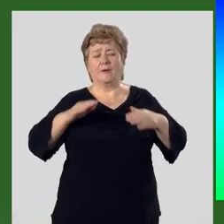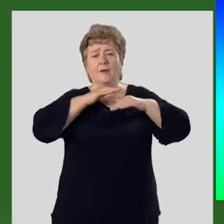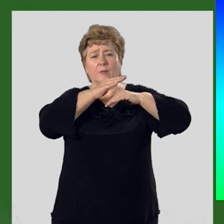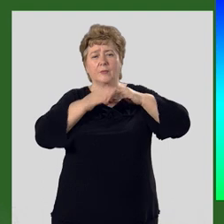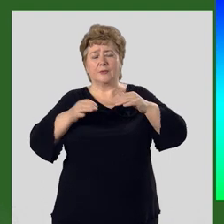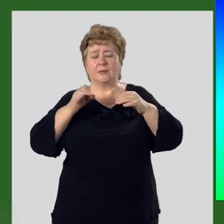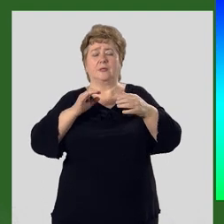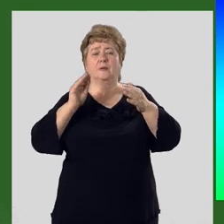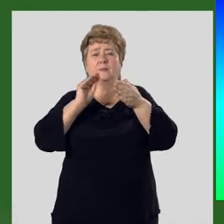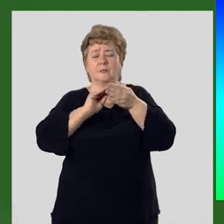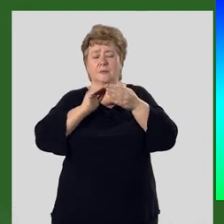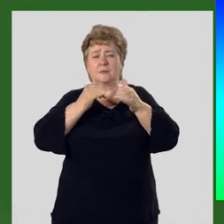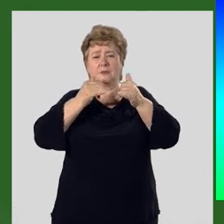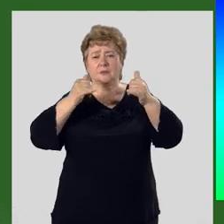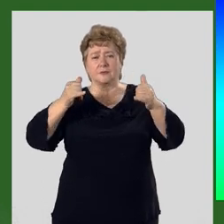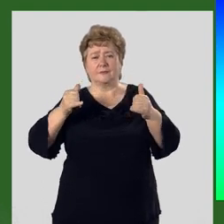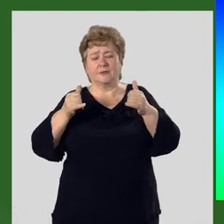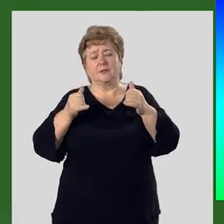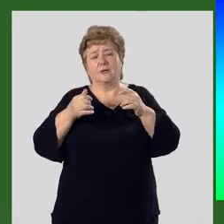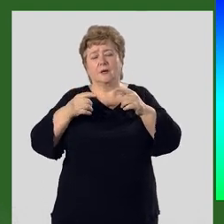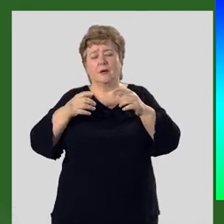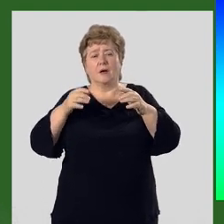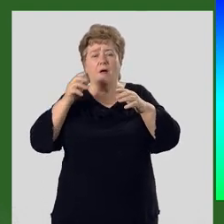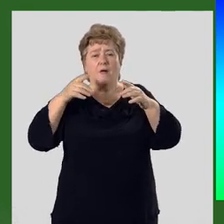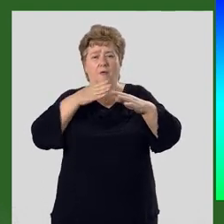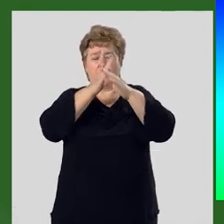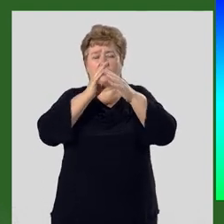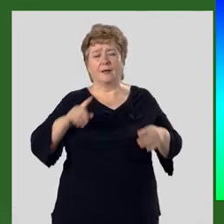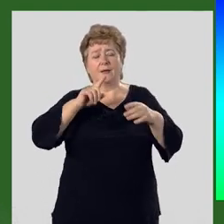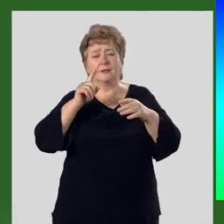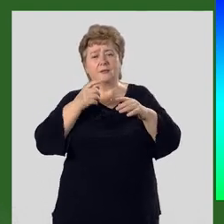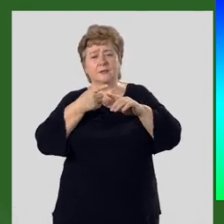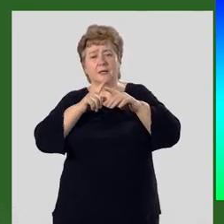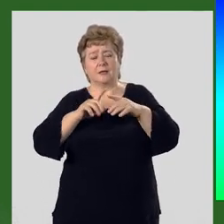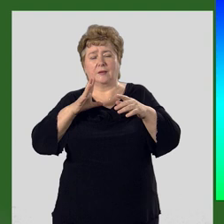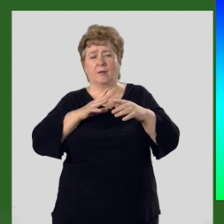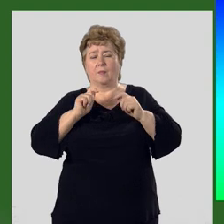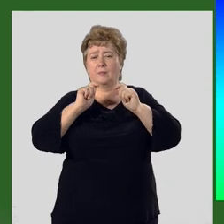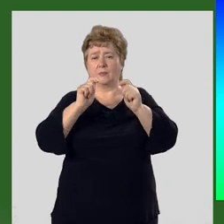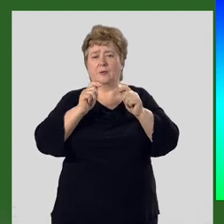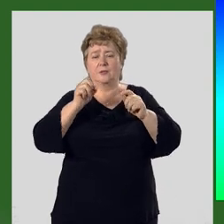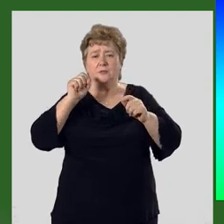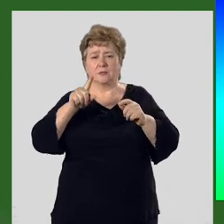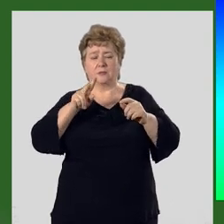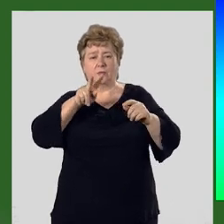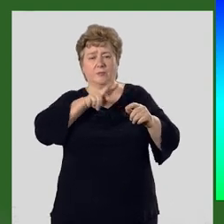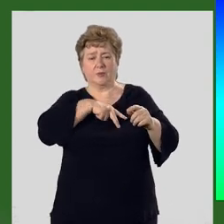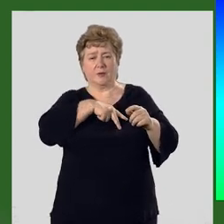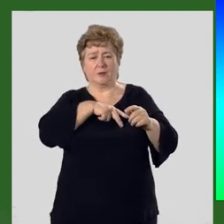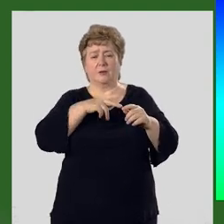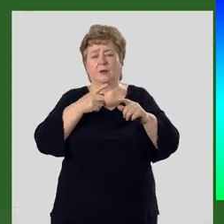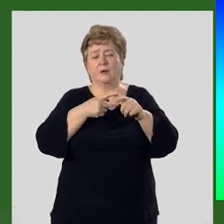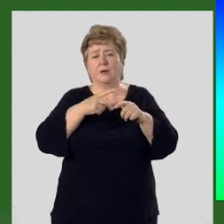материков и циклического развития горного оледенения. За это он был удостоен золотой медали